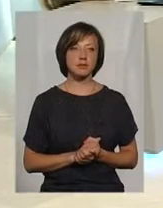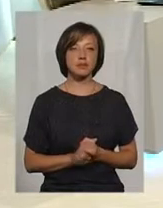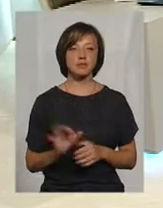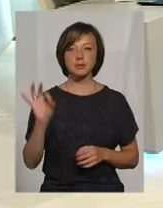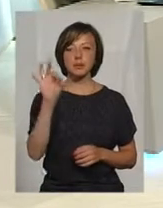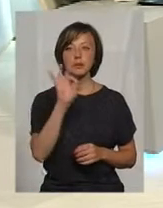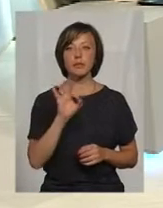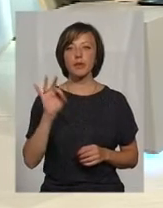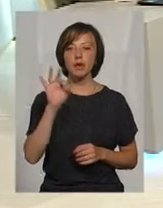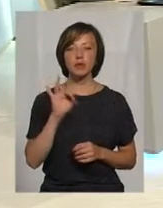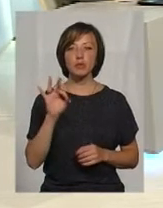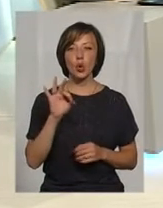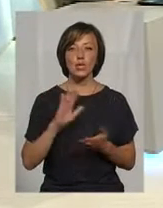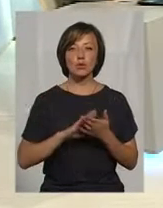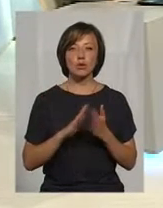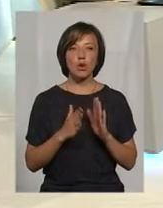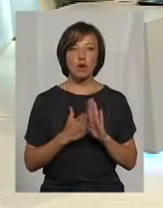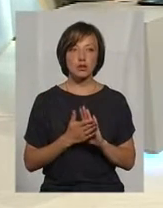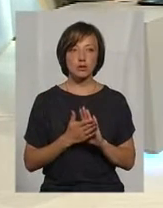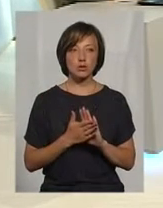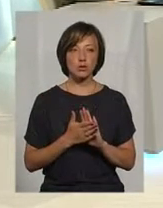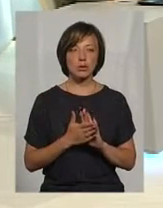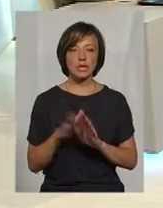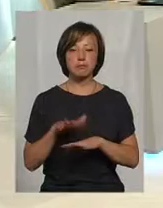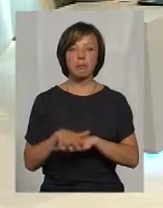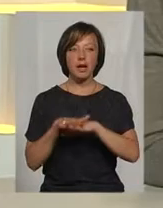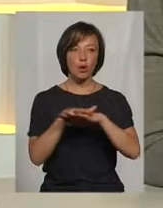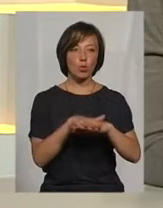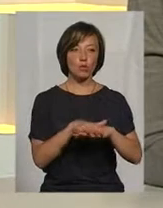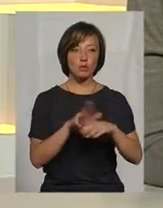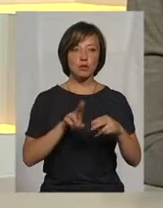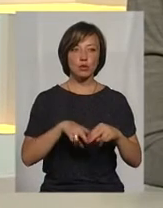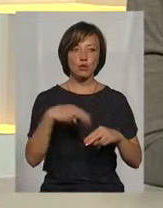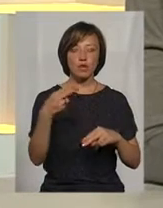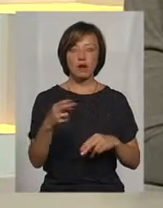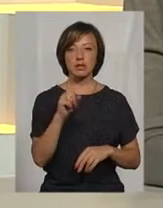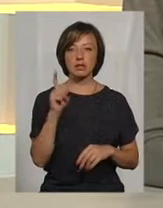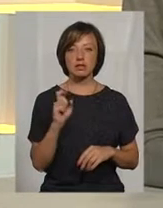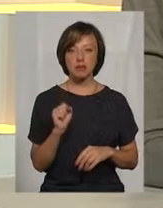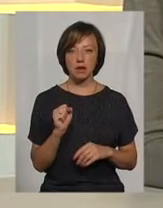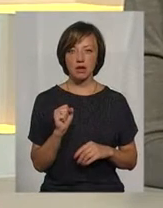ситуацію з перерахунком і відшкодуванням за